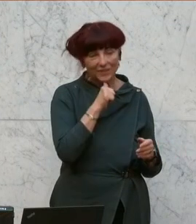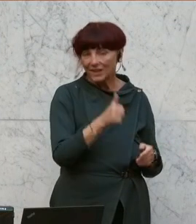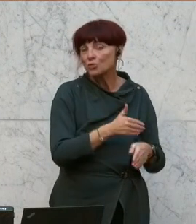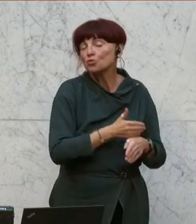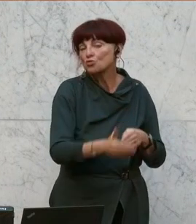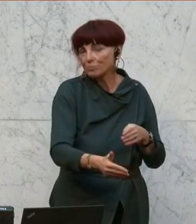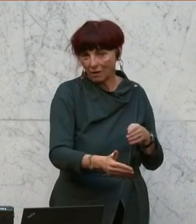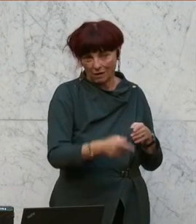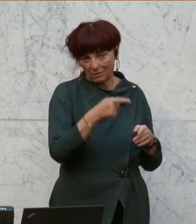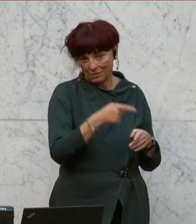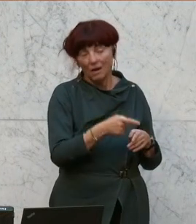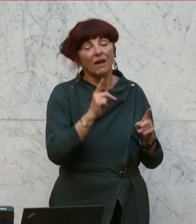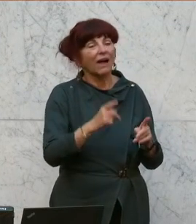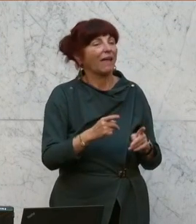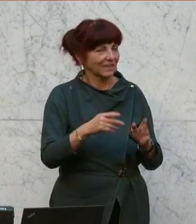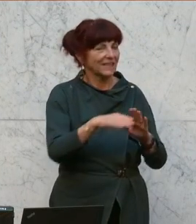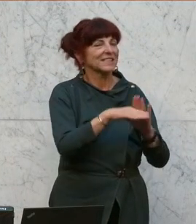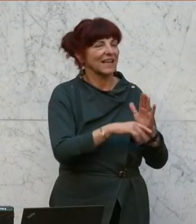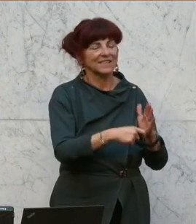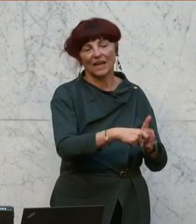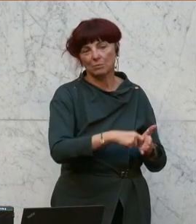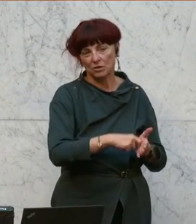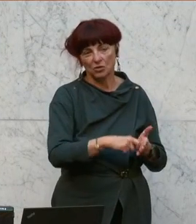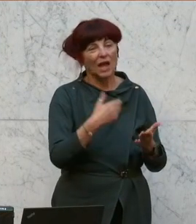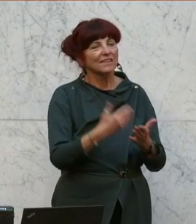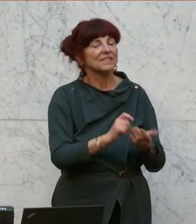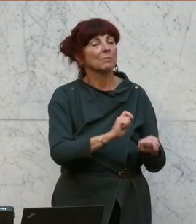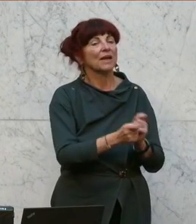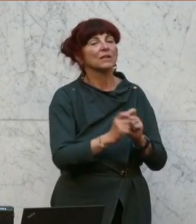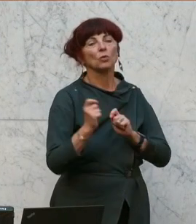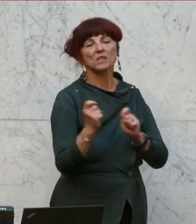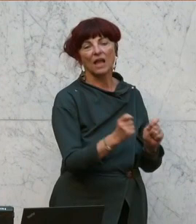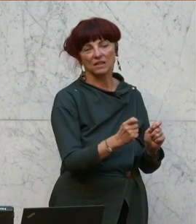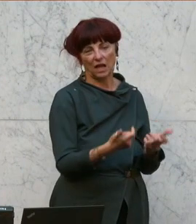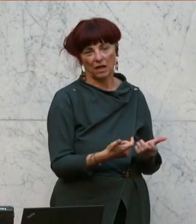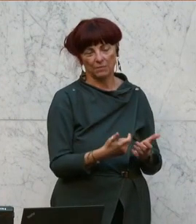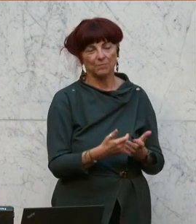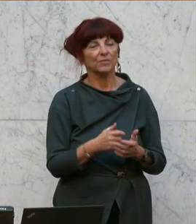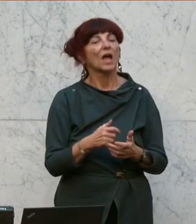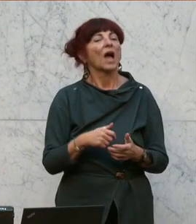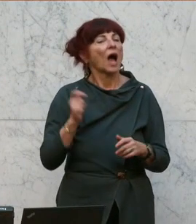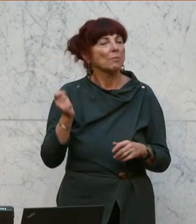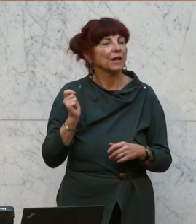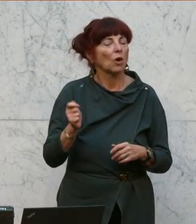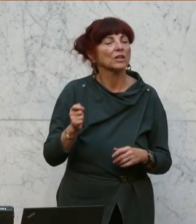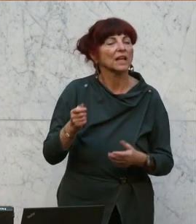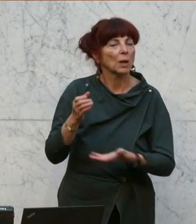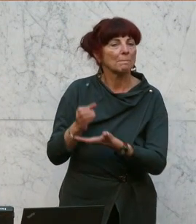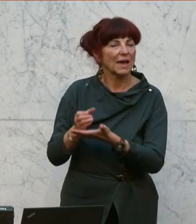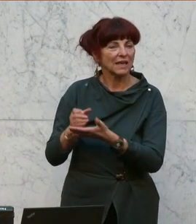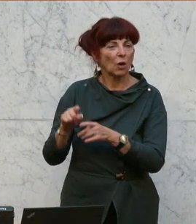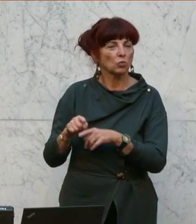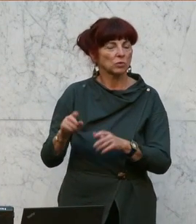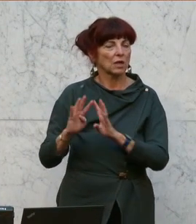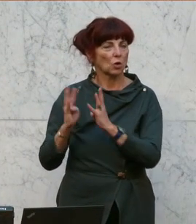reparieren. Und dazu bringe ich folgenden Abänderungsantrag ein, der Abgeordneten Becher, Genossinnen und